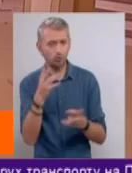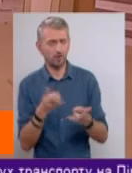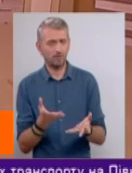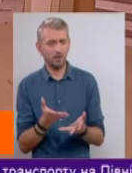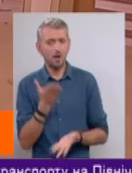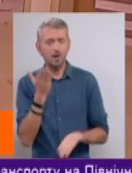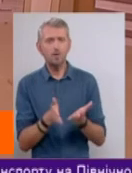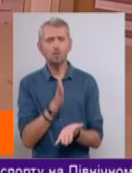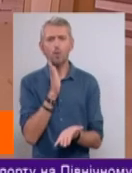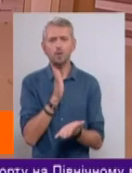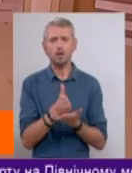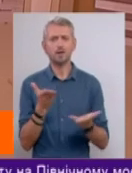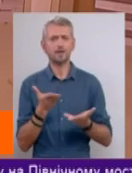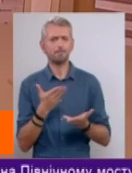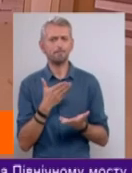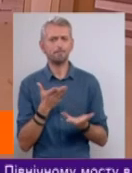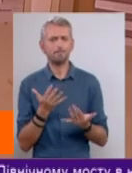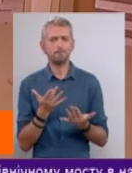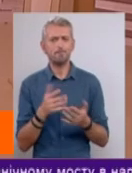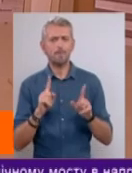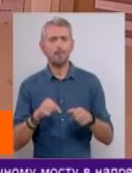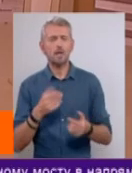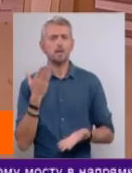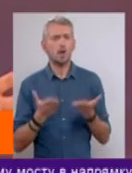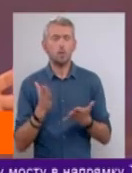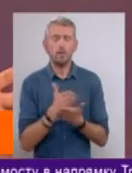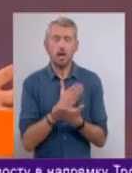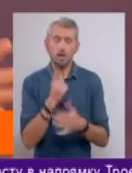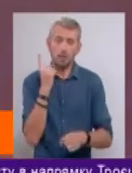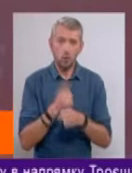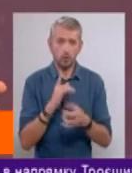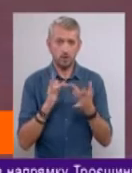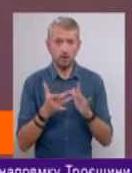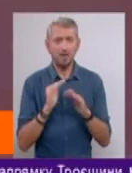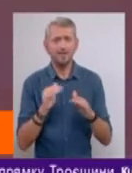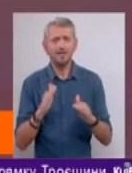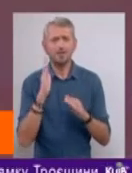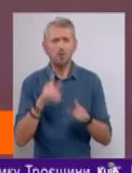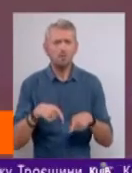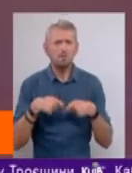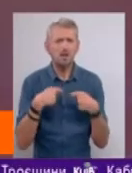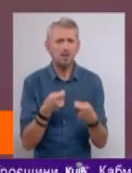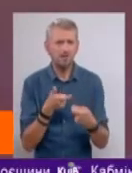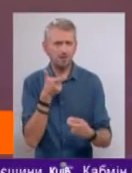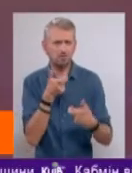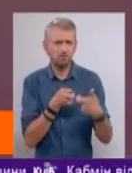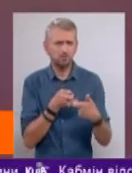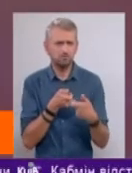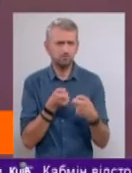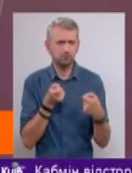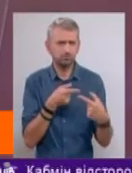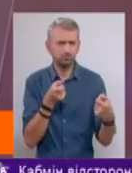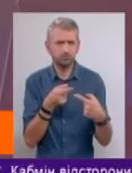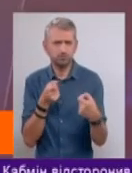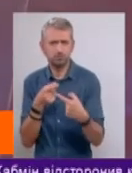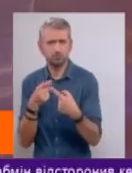Якщо є якийсь... Навіть якщо взагалі заборониться інтернет, діти будуть передавати з одного телефона на інший телефон те, що